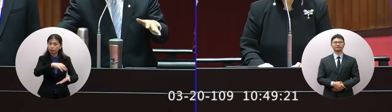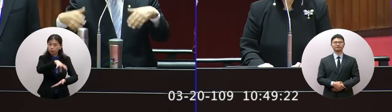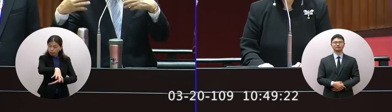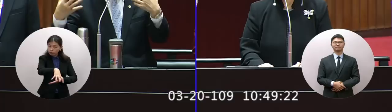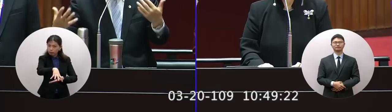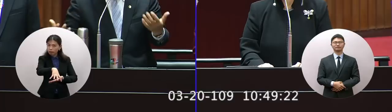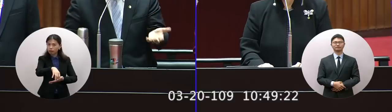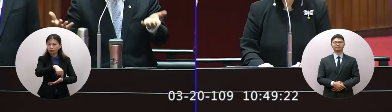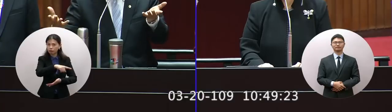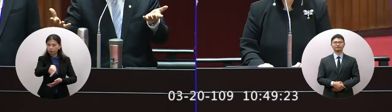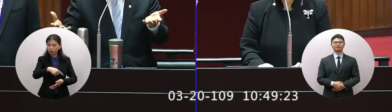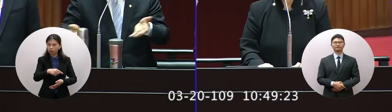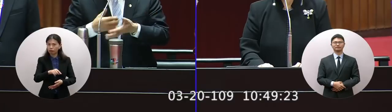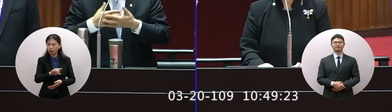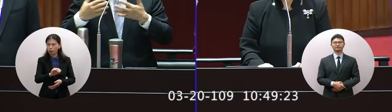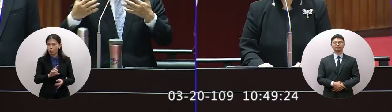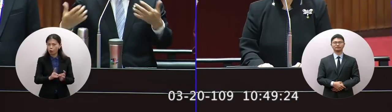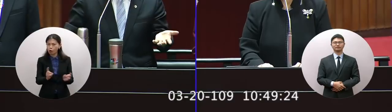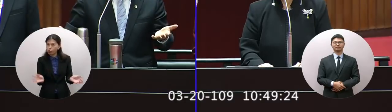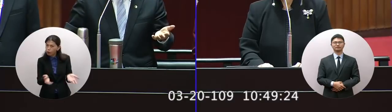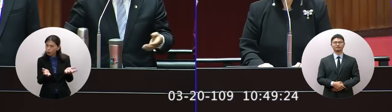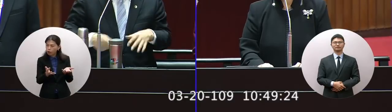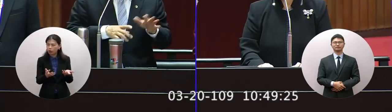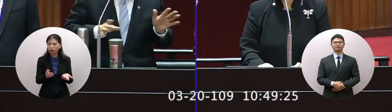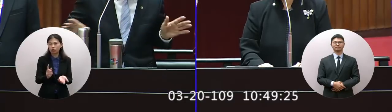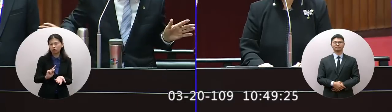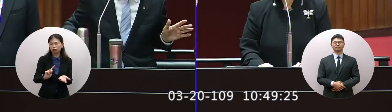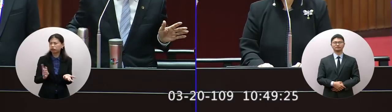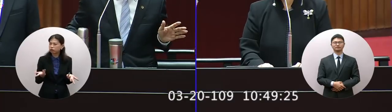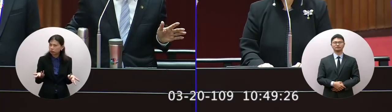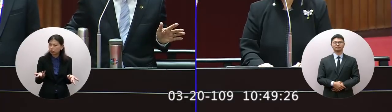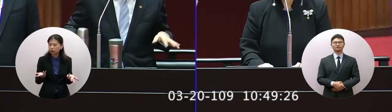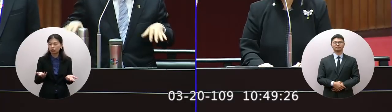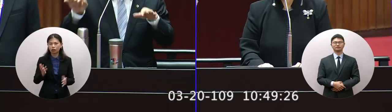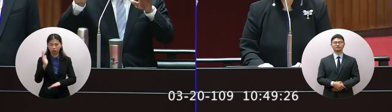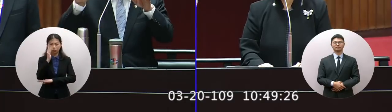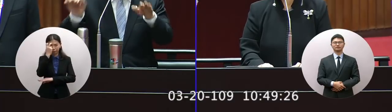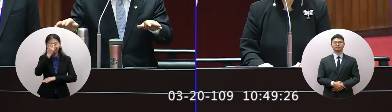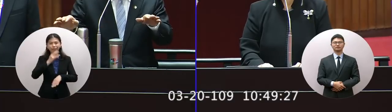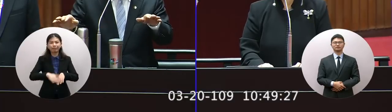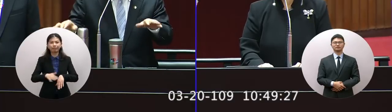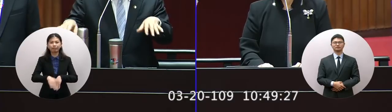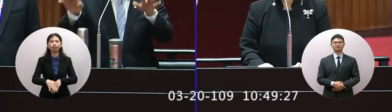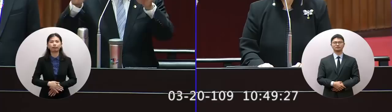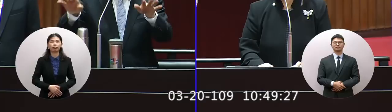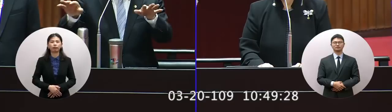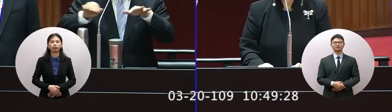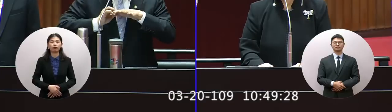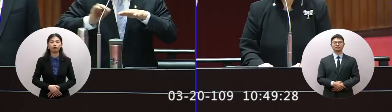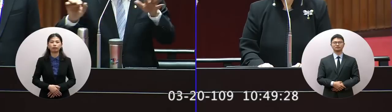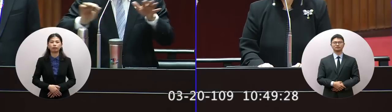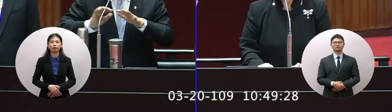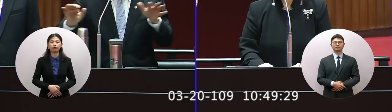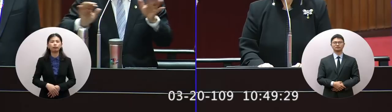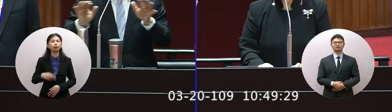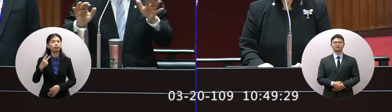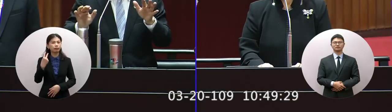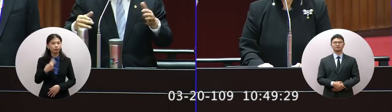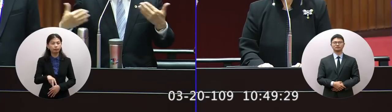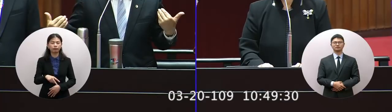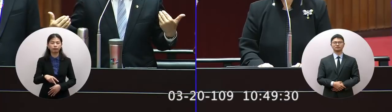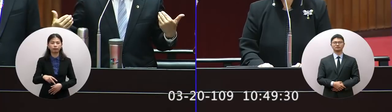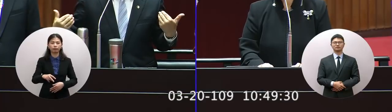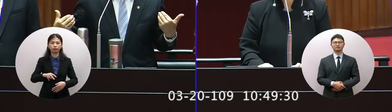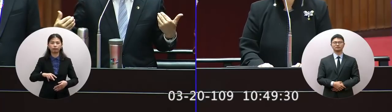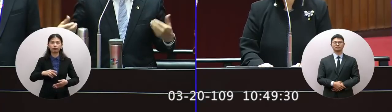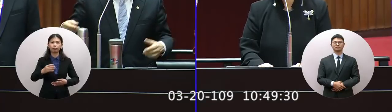賣衛是不是有風台是不是有什麼今天他們都很要緊都有查包括賣